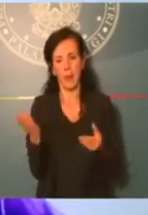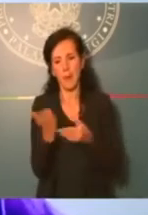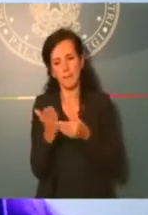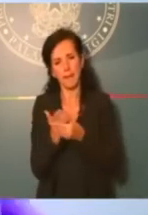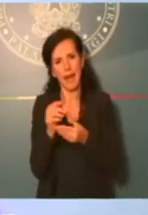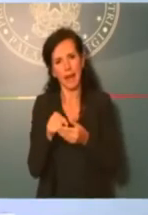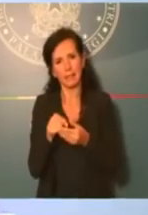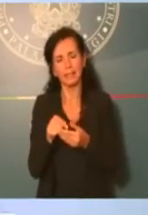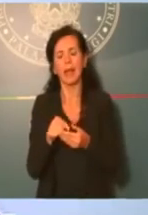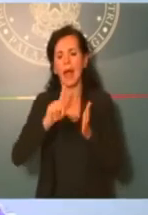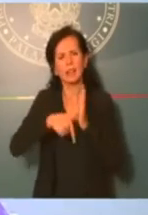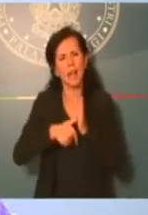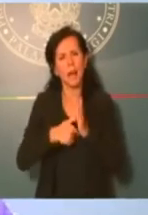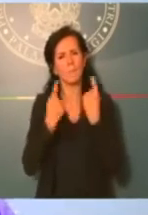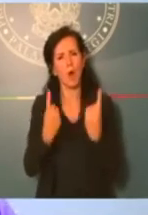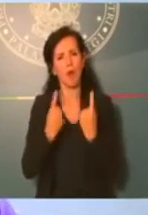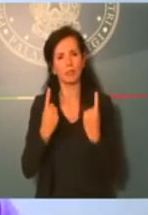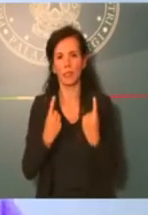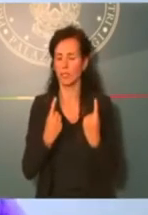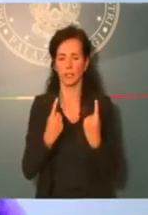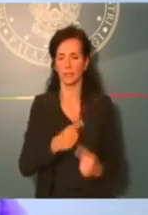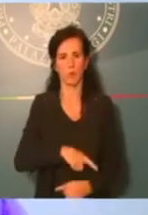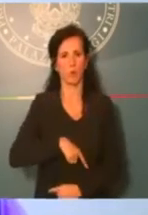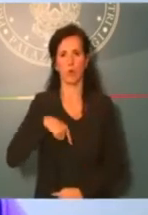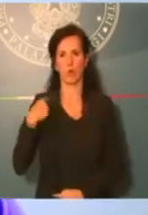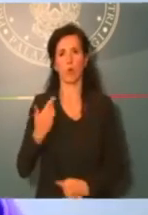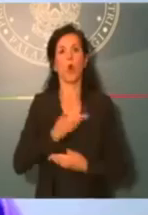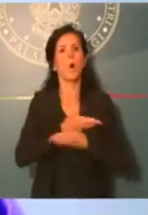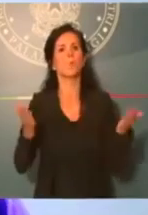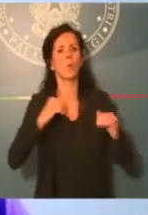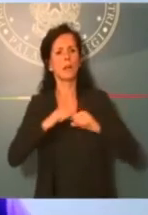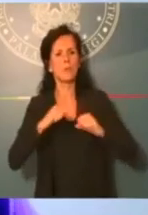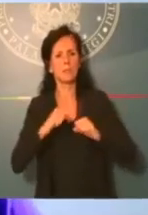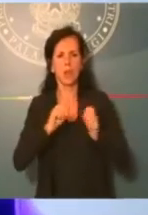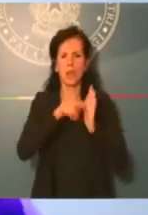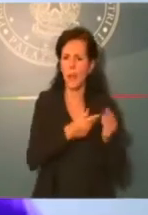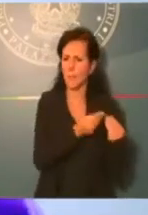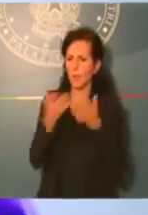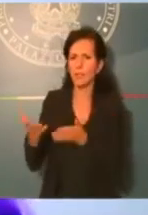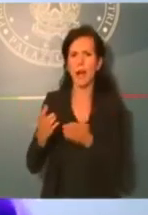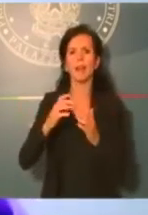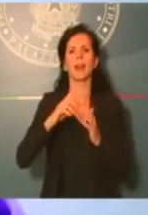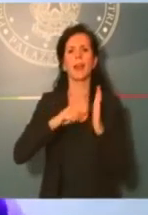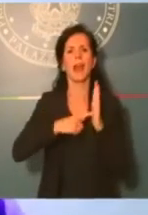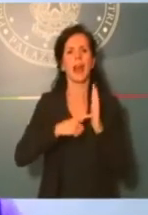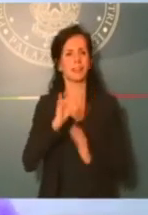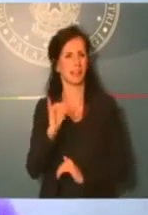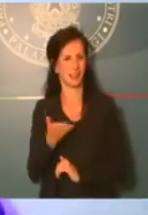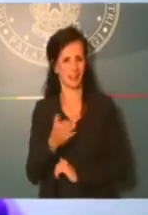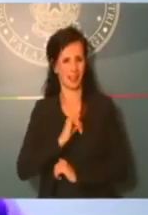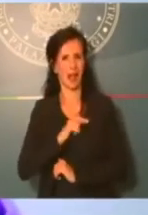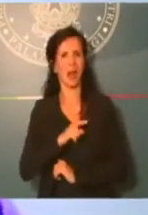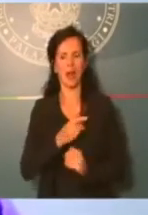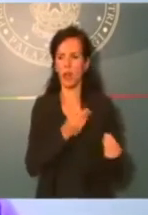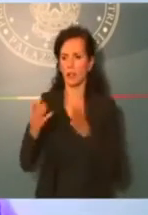un tempo ondale. Quanto tempo ci mette una pubblica amministrazione a fornire una carta di identità o a rilasciare per esempio una